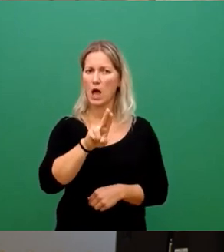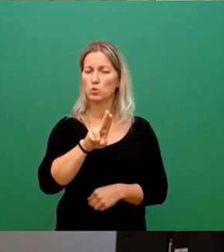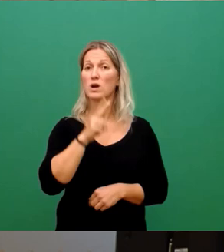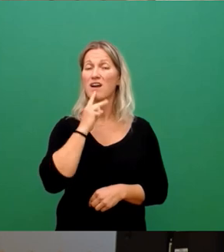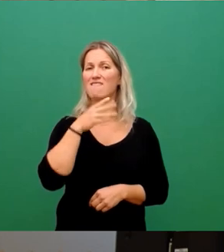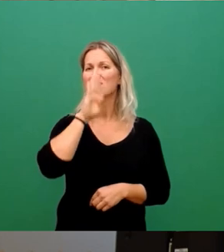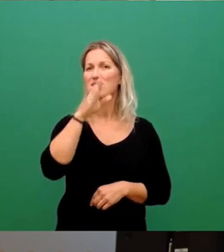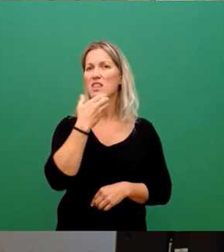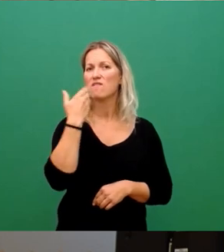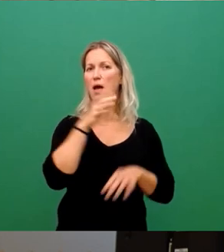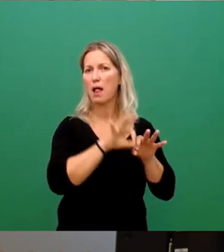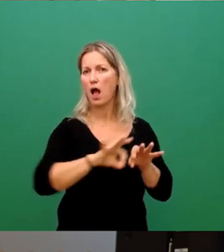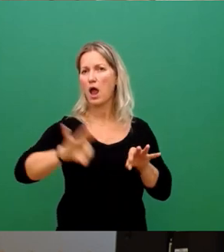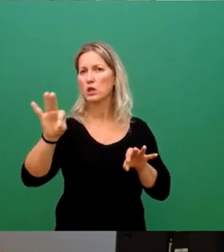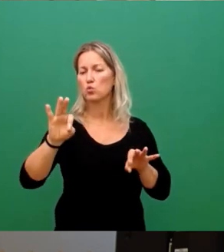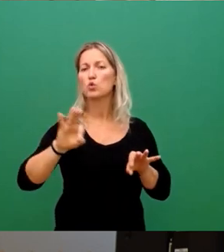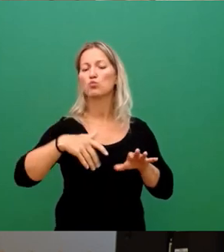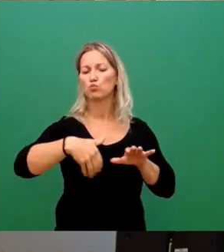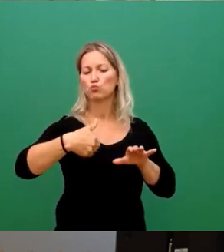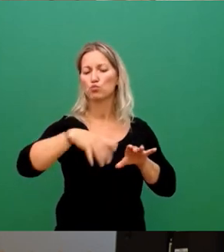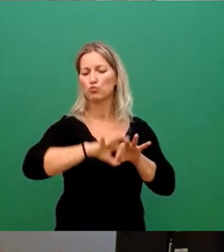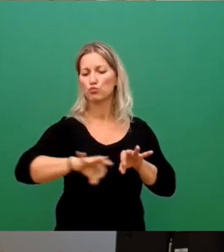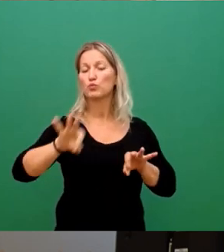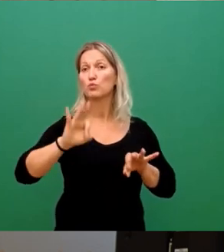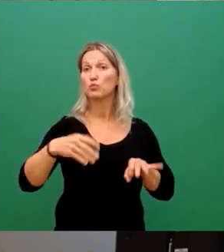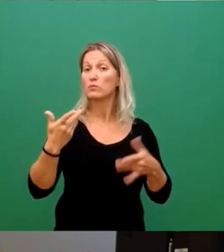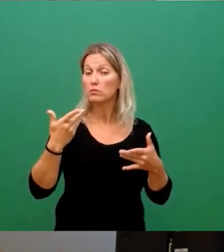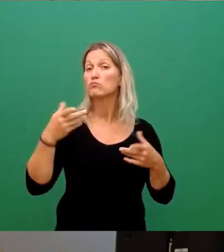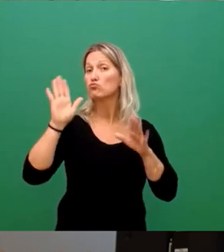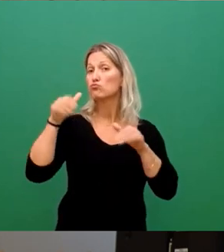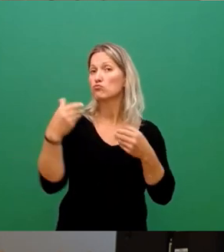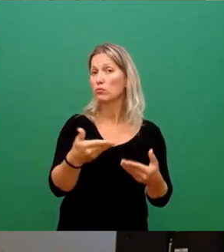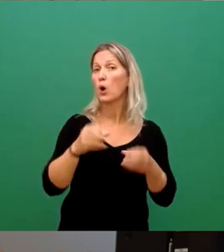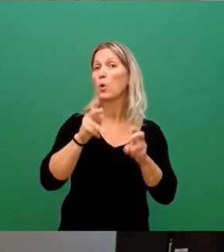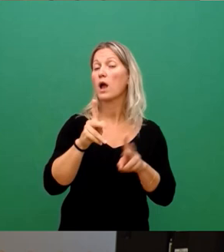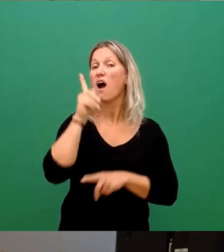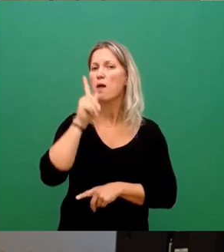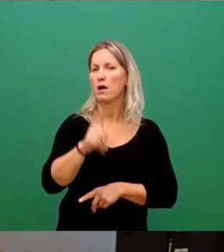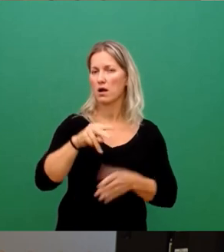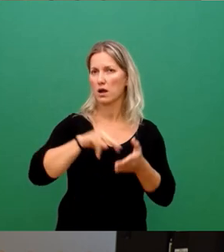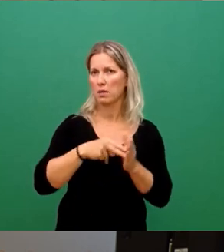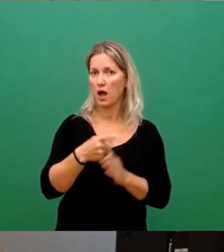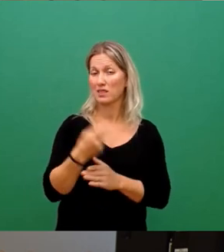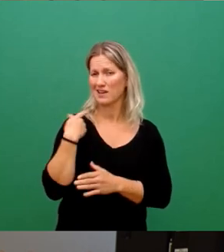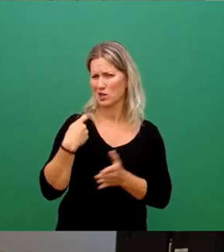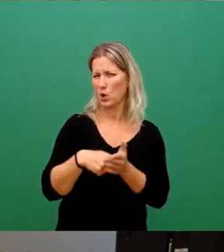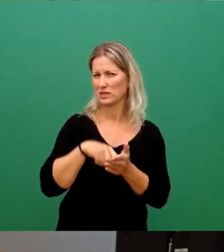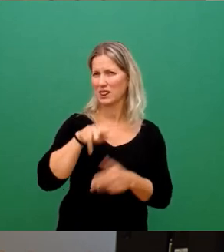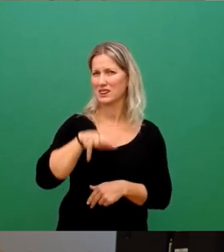gelegt werden soll. Das kann die Sachsen-Agelegenheit natürlich gerne tun. Allerdings ist dort vorgesehen, dass von diesen Kosten von 13 Millionen Euro